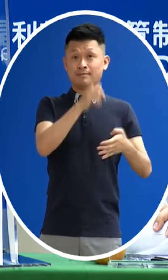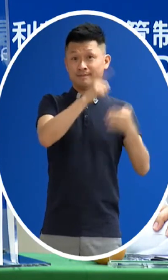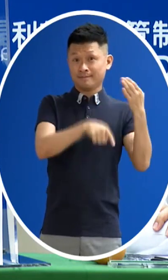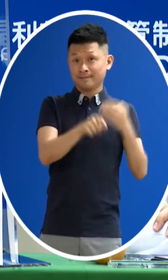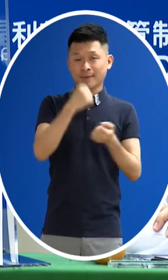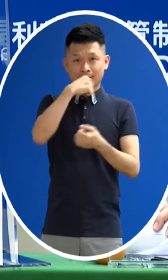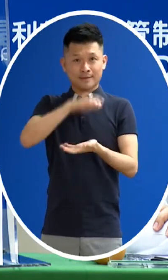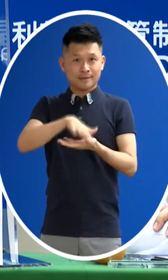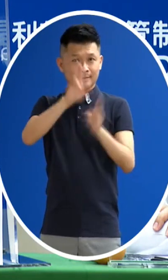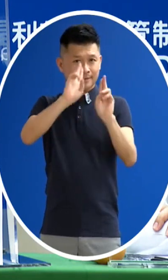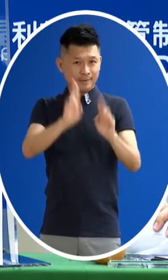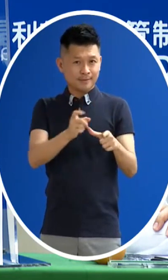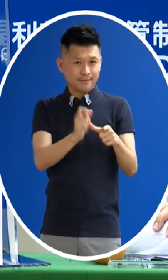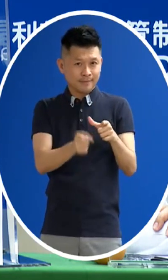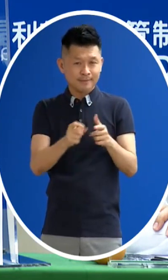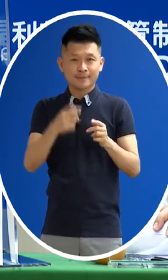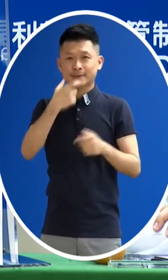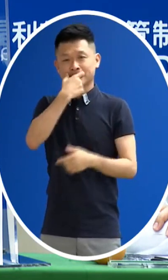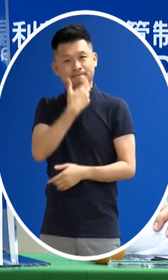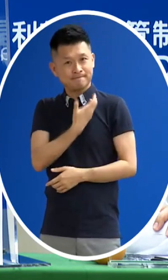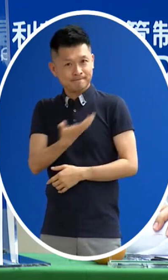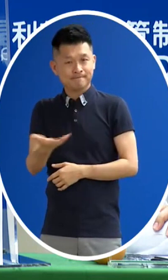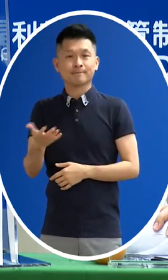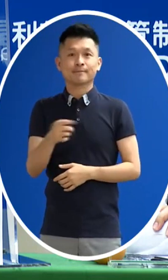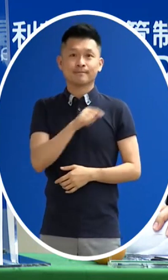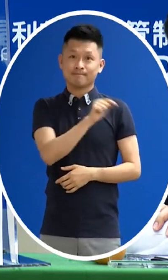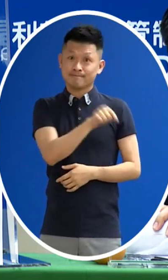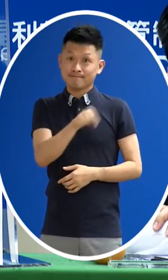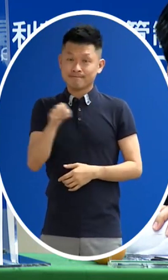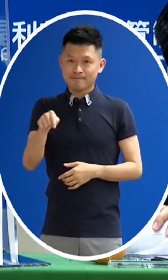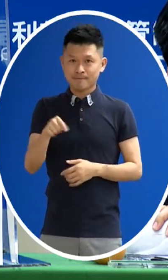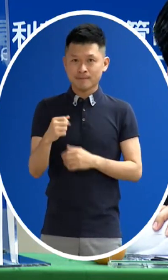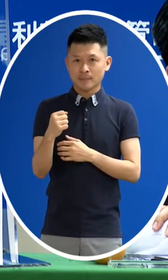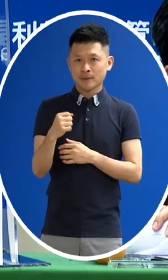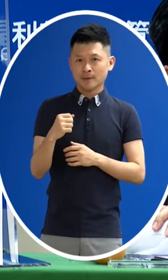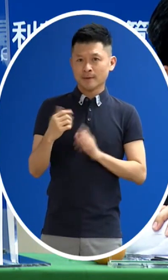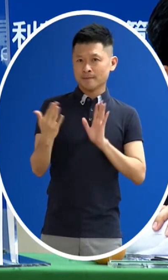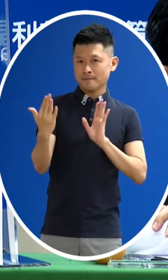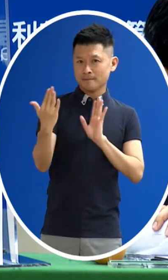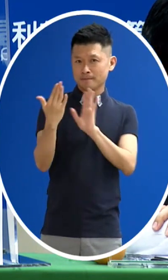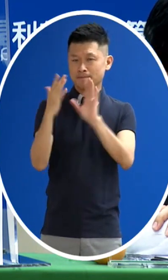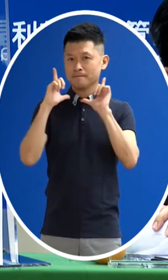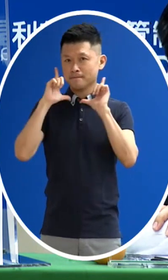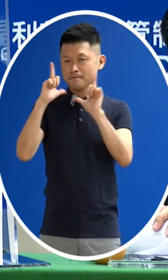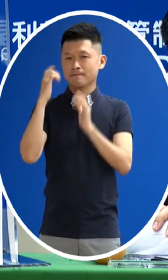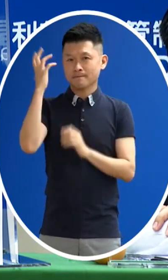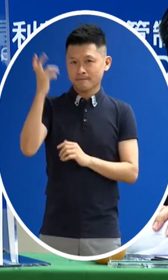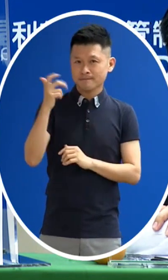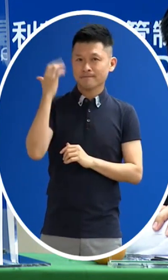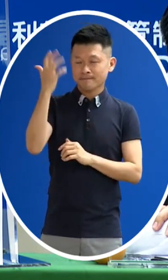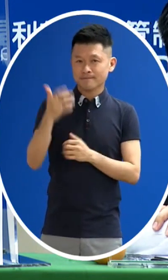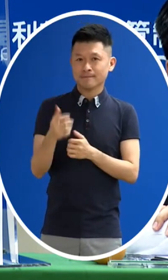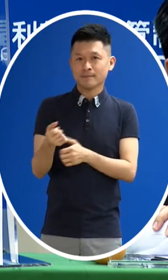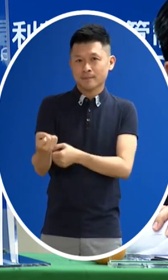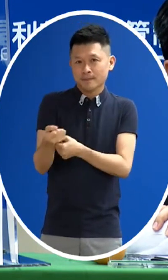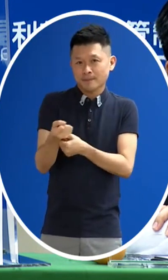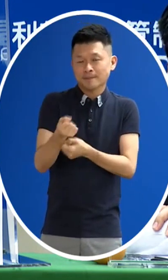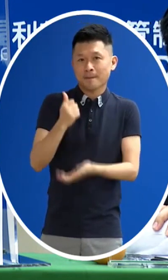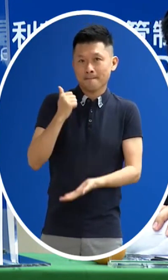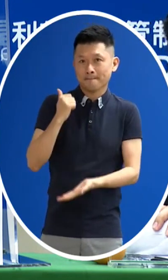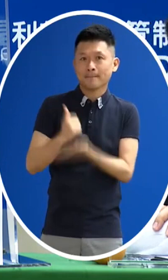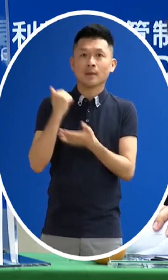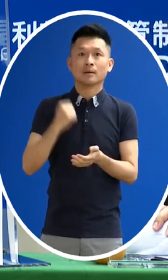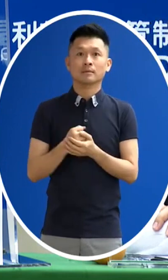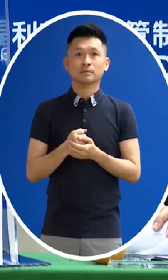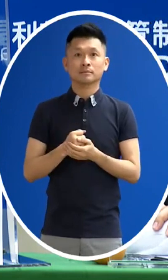或是台積電 吃雞也好大家都是不斷運用自己的影響力來積極的來促成那至於